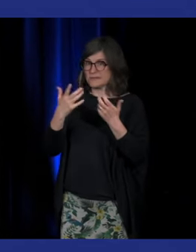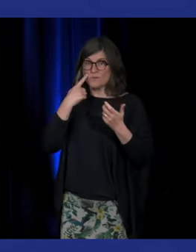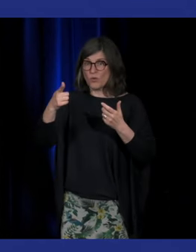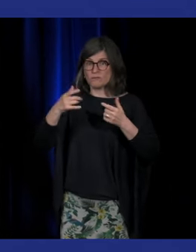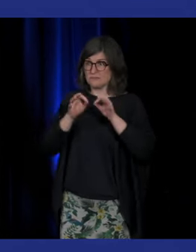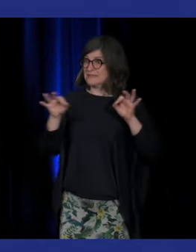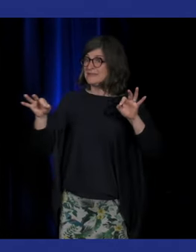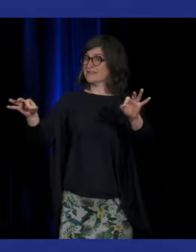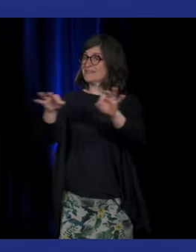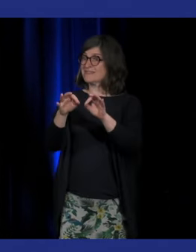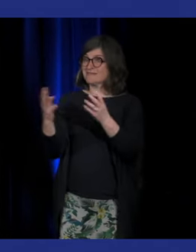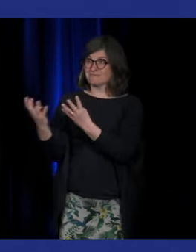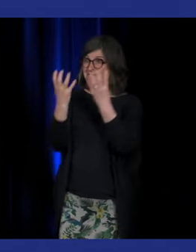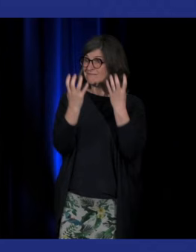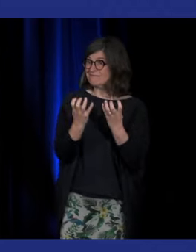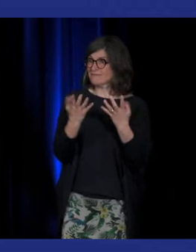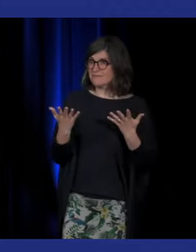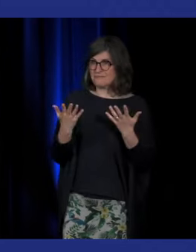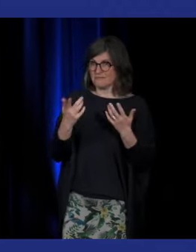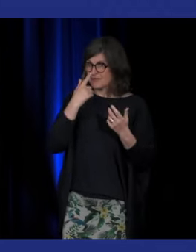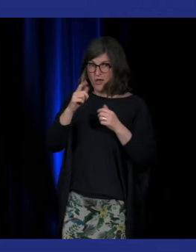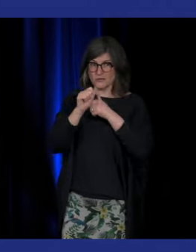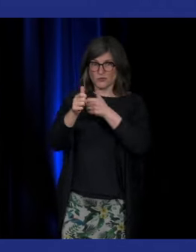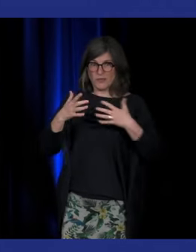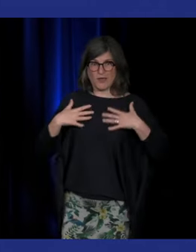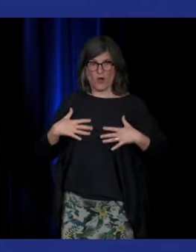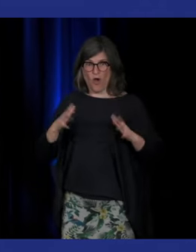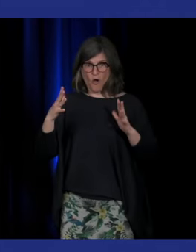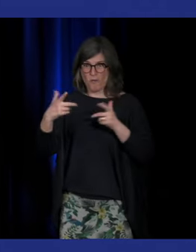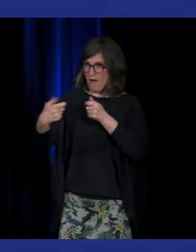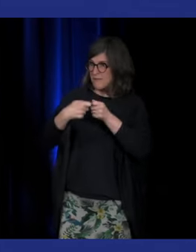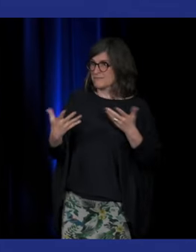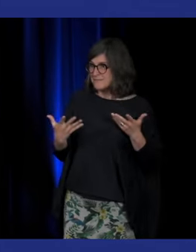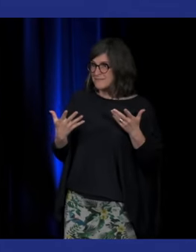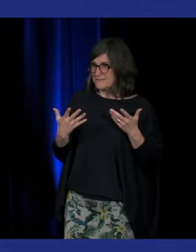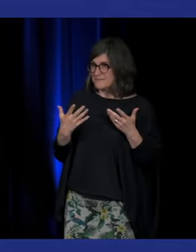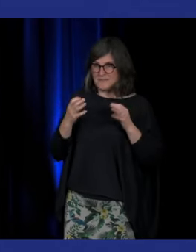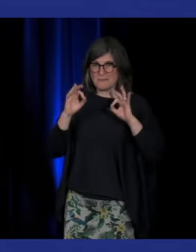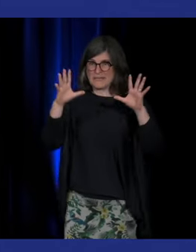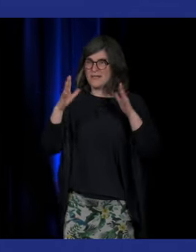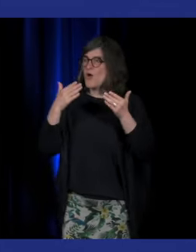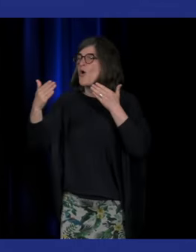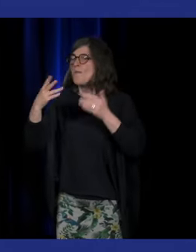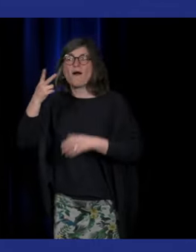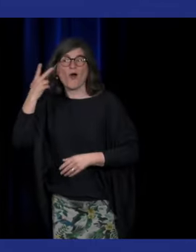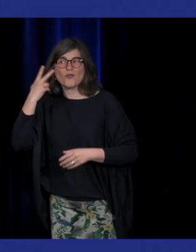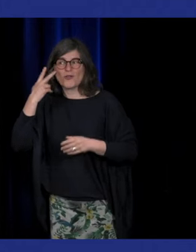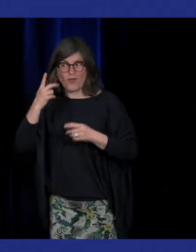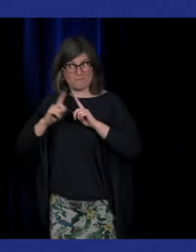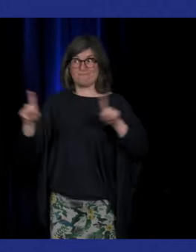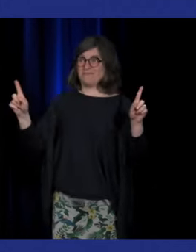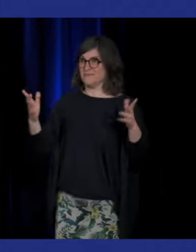des normes du corps qui va être complètement différent ou assez différent à celle qu'utilisent les entendants.